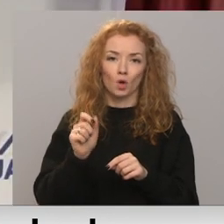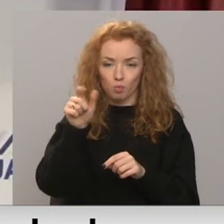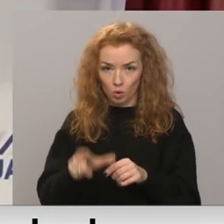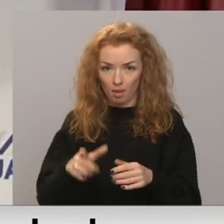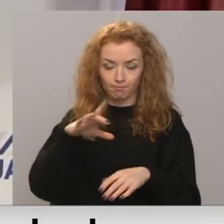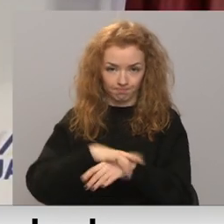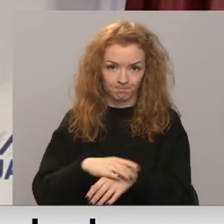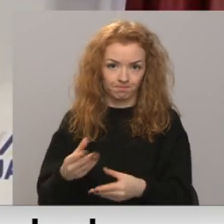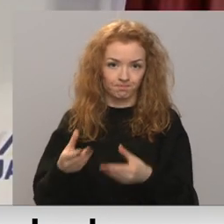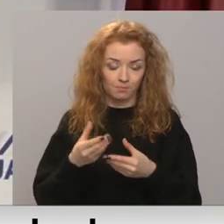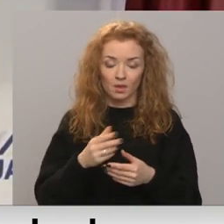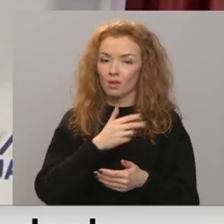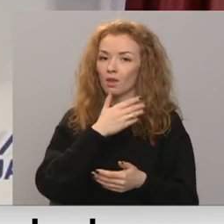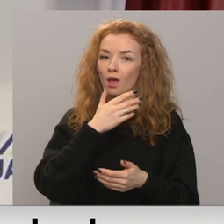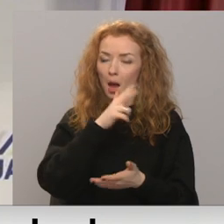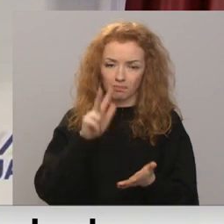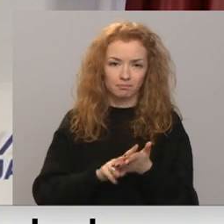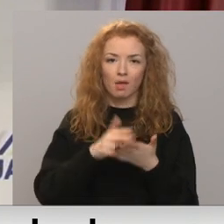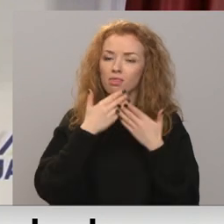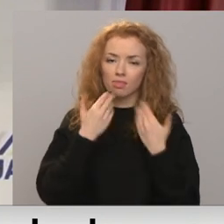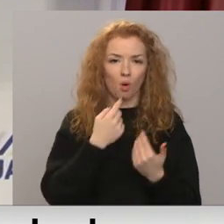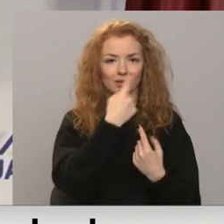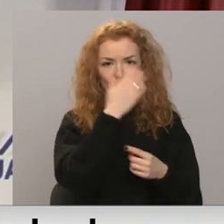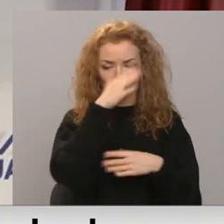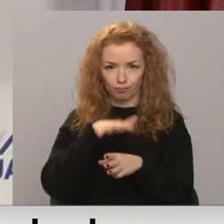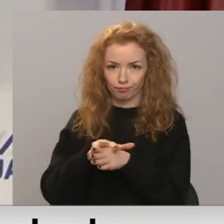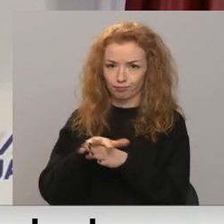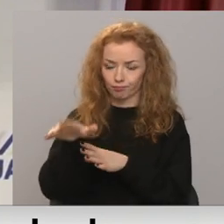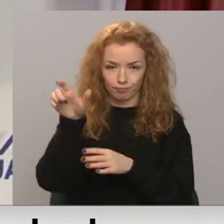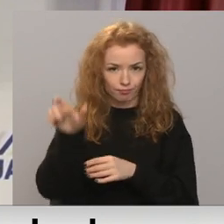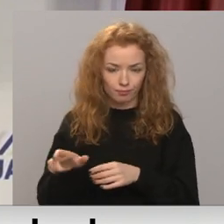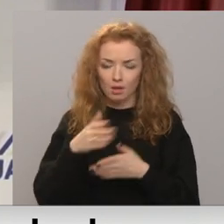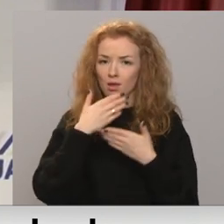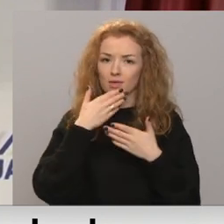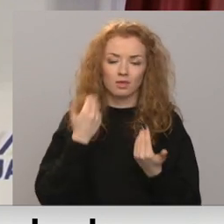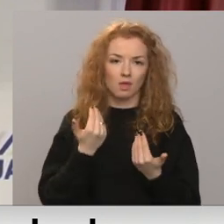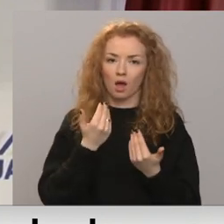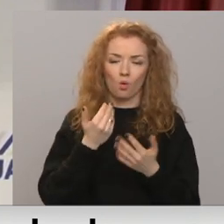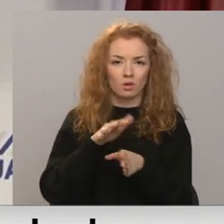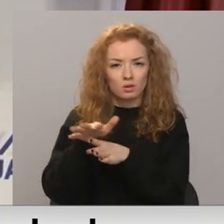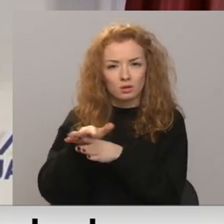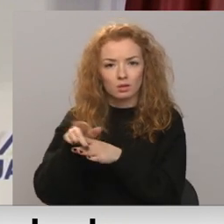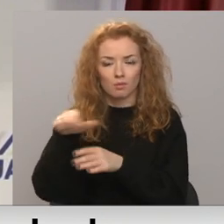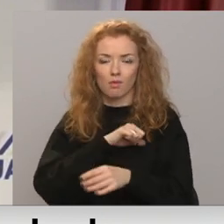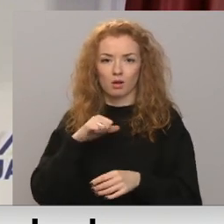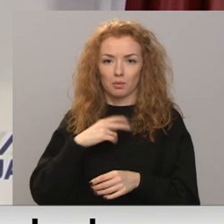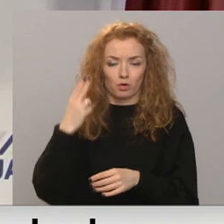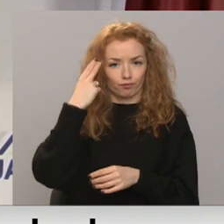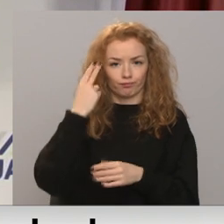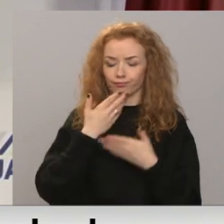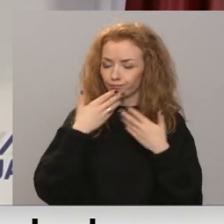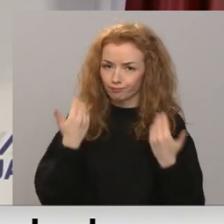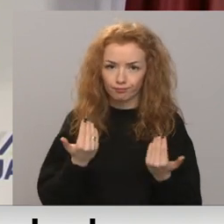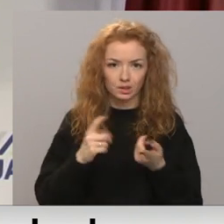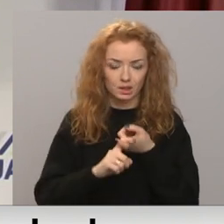Ir apstiprinājies, ka nav bijis homofobiskas uzbrukums, nav bijis novišana līdz pašnāvībai, nav nekādas saistības